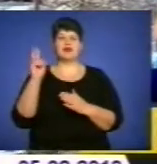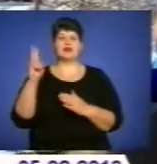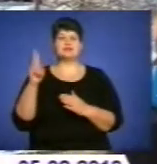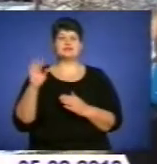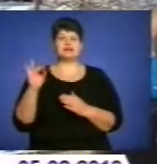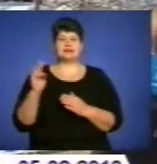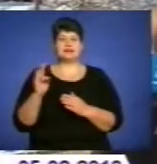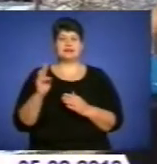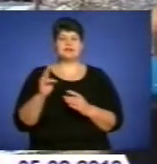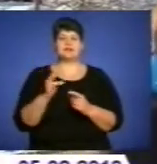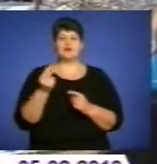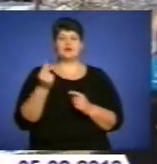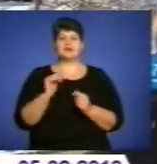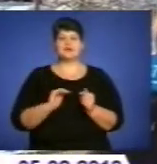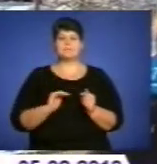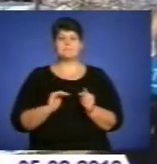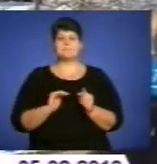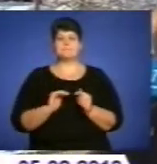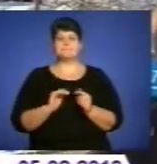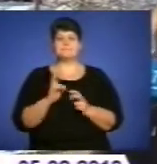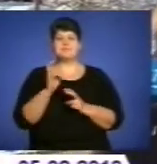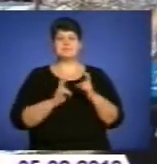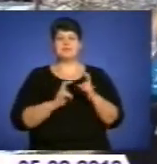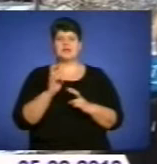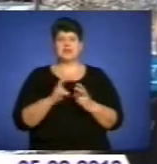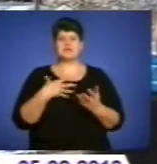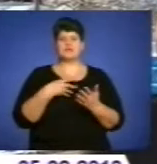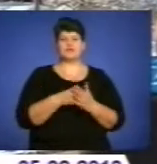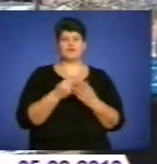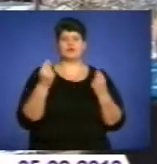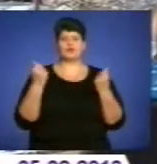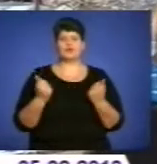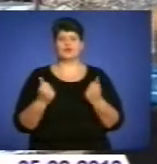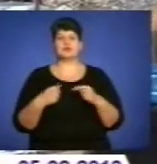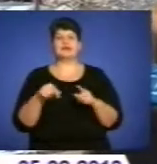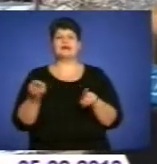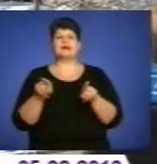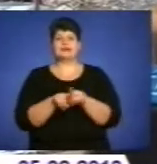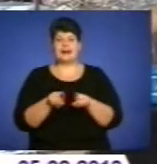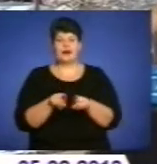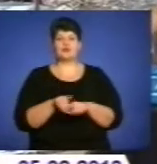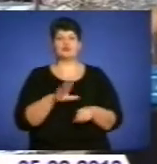підприємств, організацій, як за власні кошти, так і були виділені кошти з